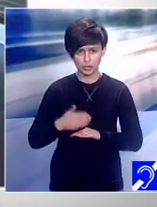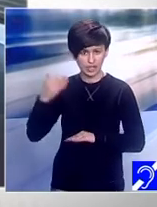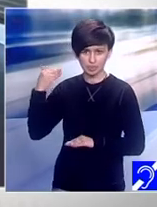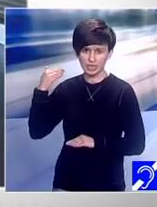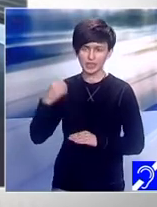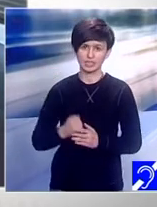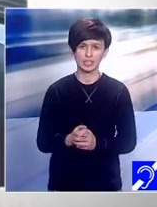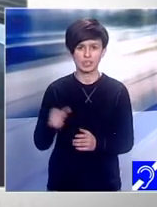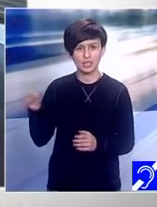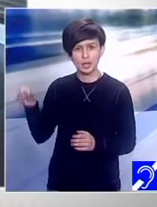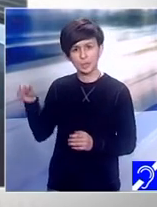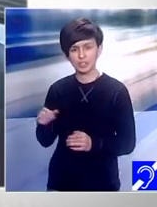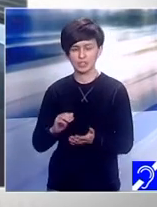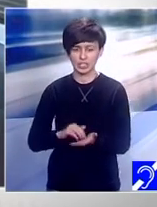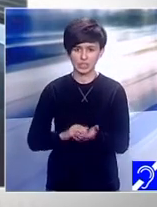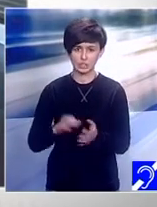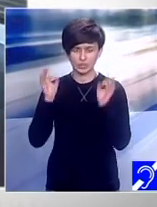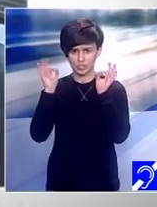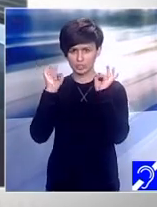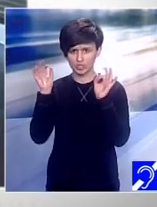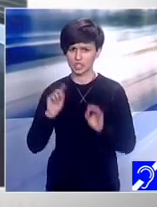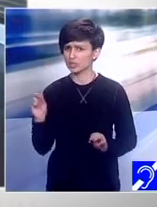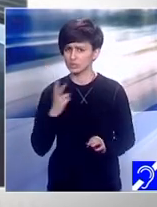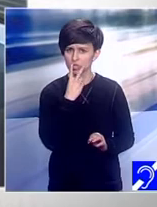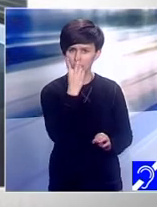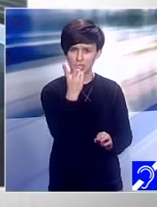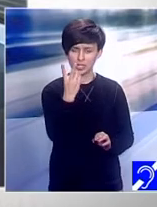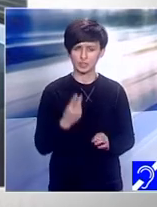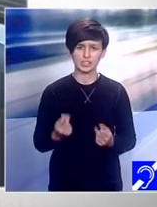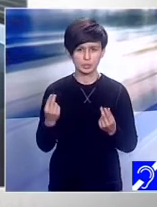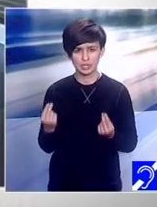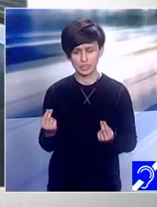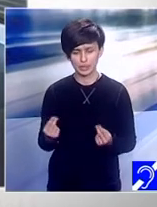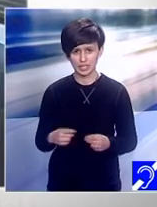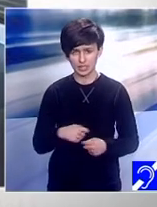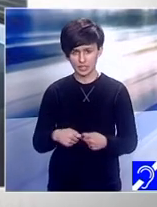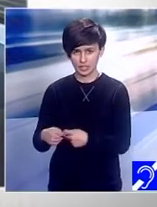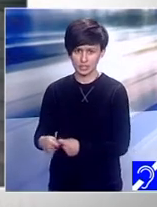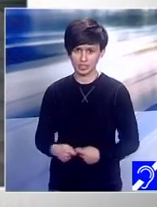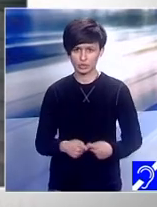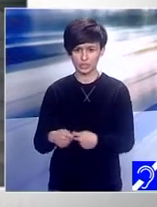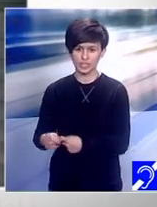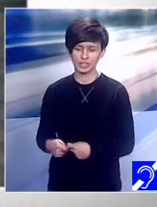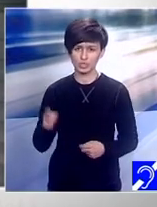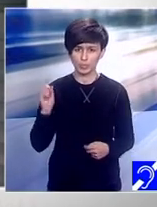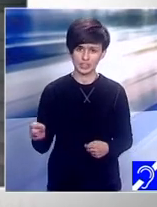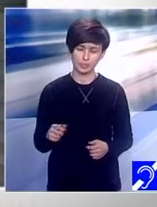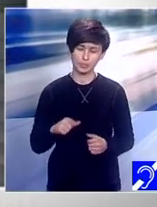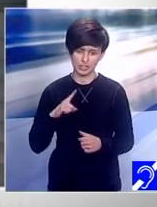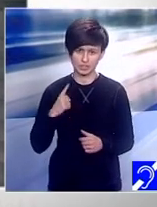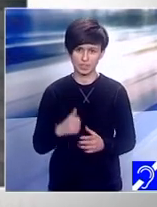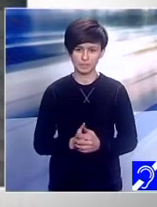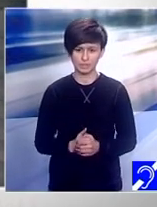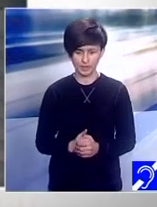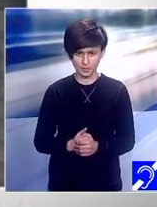persoanele cu nevoi speciale nu sunt atât de vizibile în societate cum ar trebui să fie. Ne-am uitat pe pagina voastră de Facebook astăzi